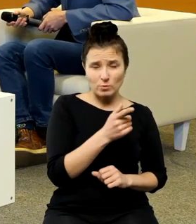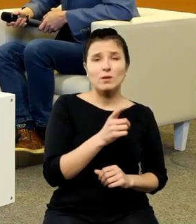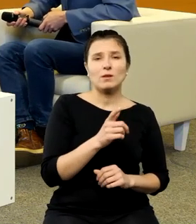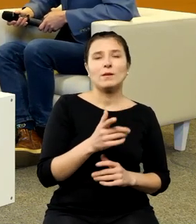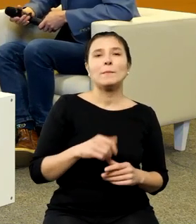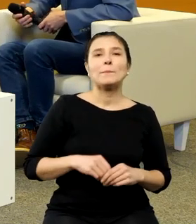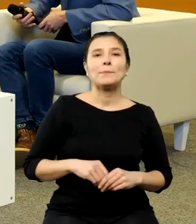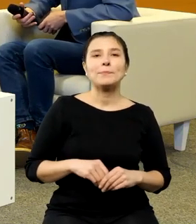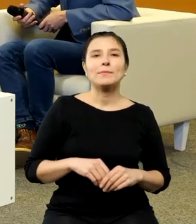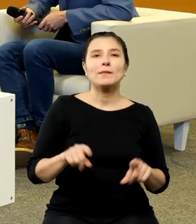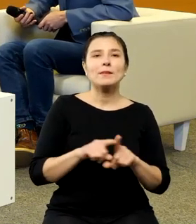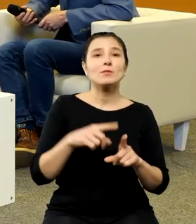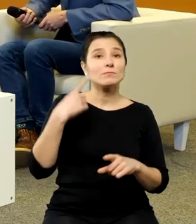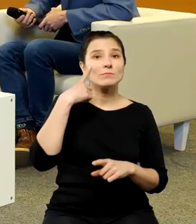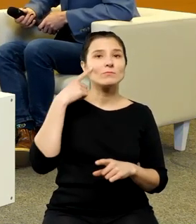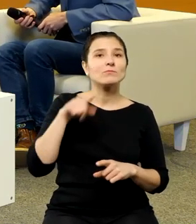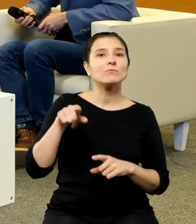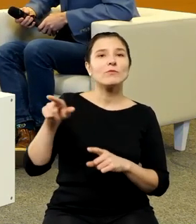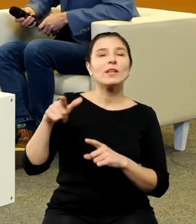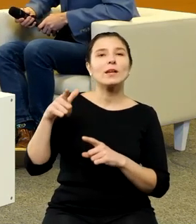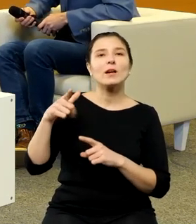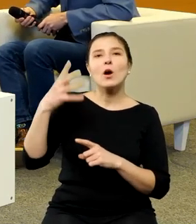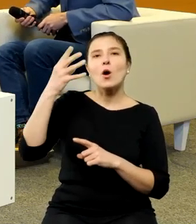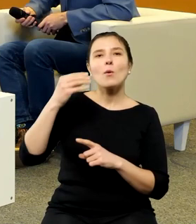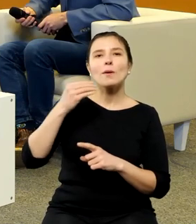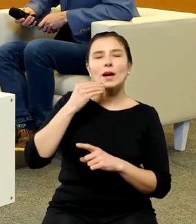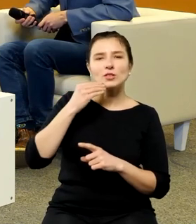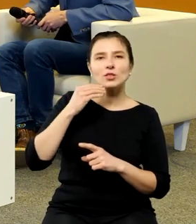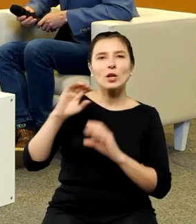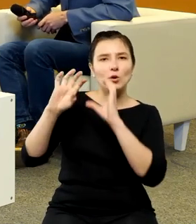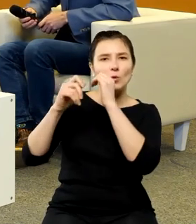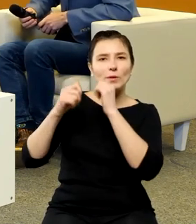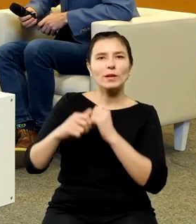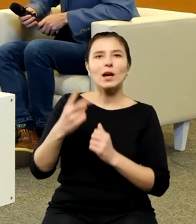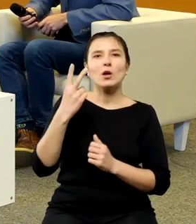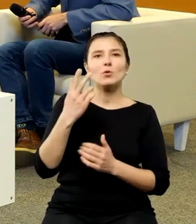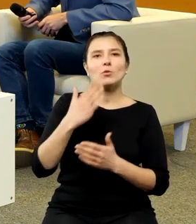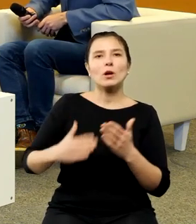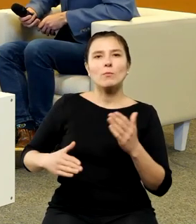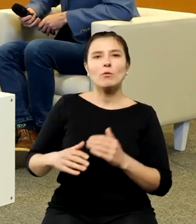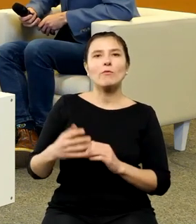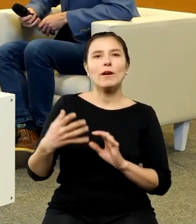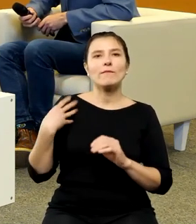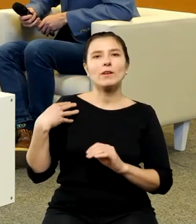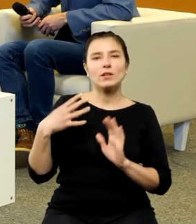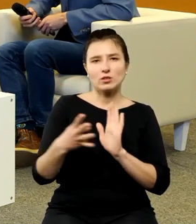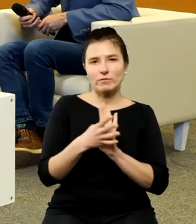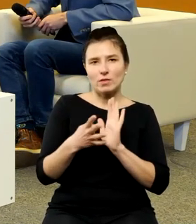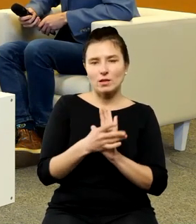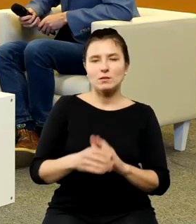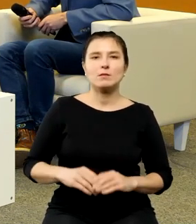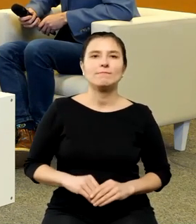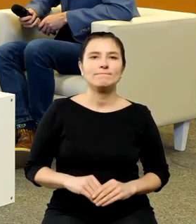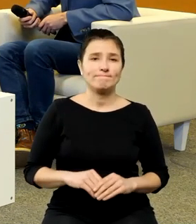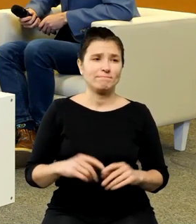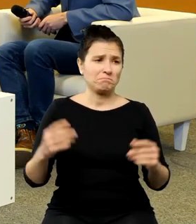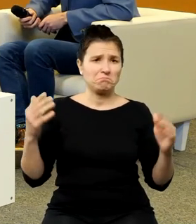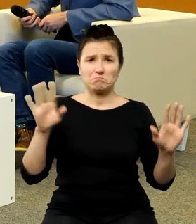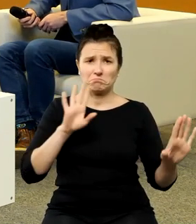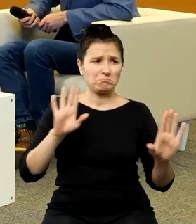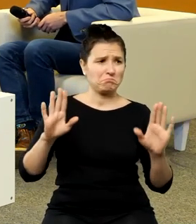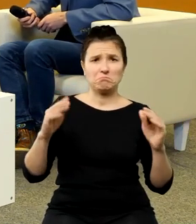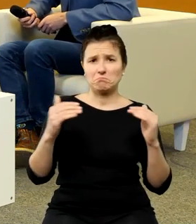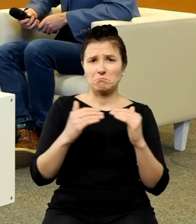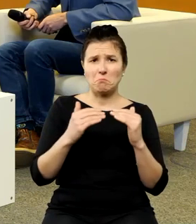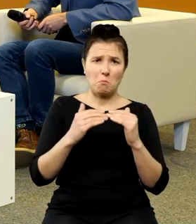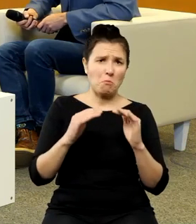ikonografii Kopernika z końca czy z drugiej połowy XIX wieku a z kolei